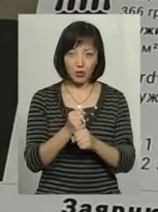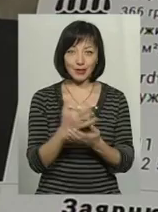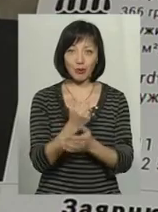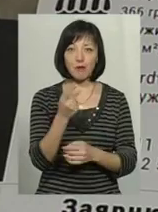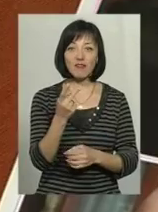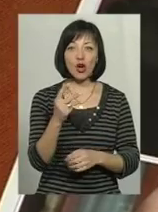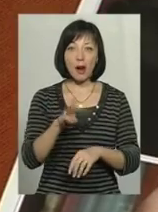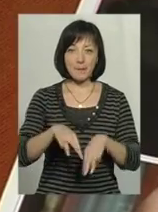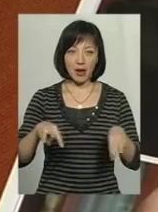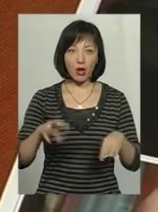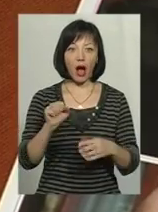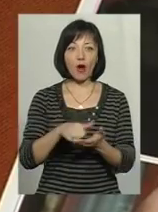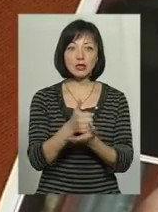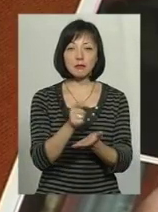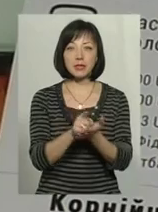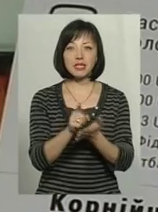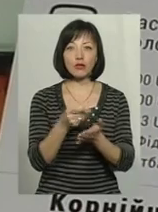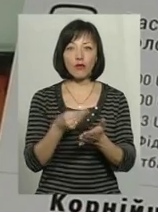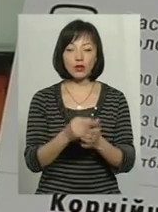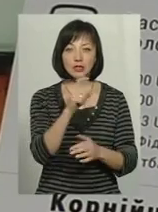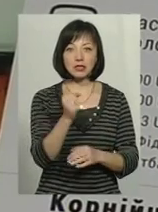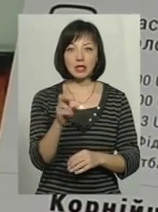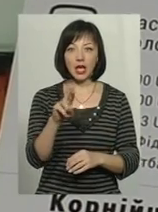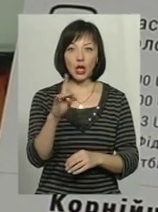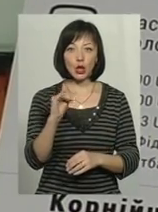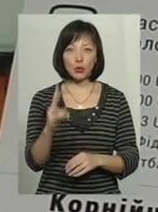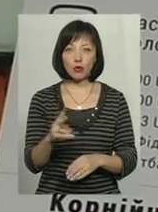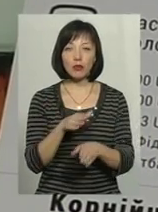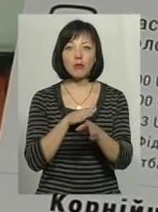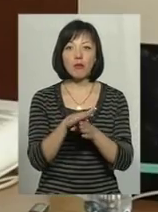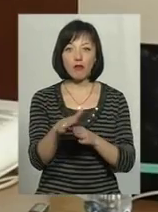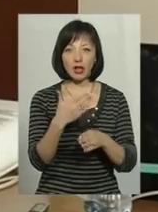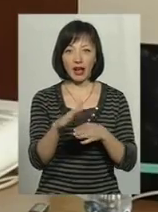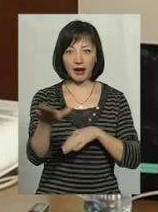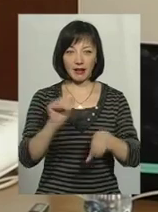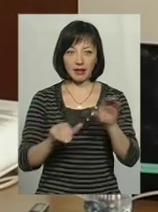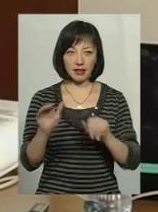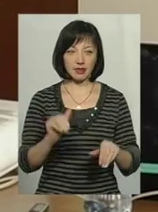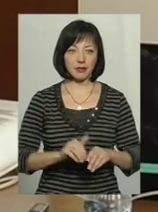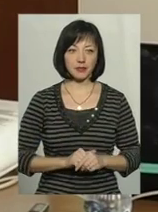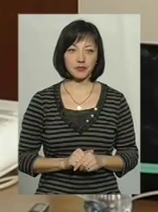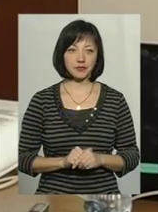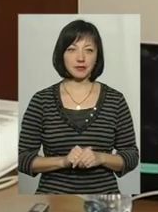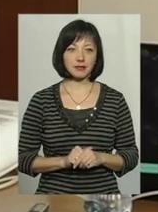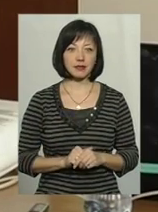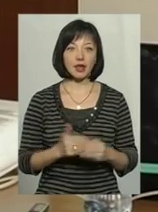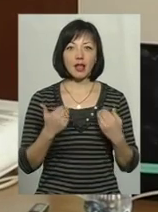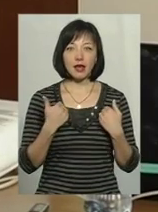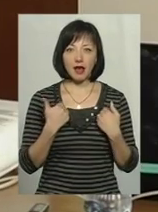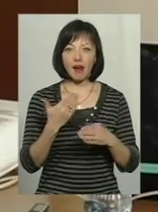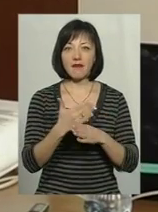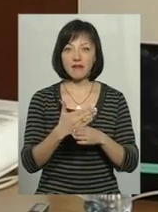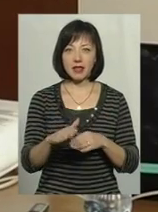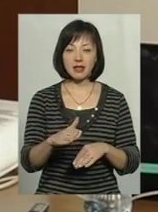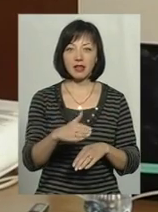мільйона гривень. А очільниця пенсійного фонду Ольга Заярнюк має купу кредитів. Я виділила перші два кредити, суми 35